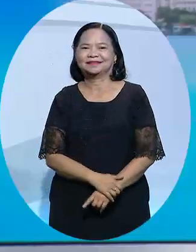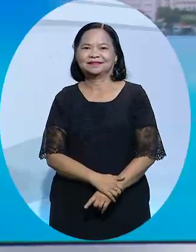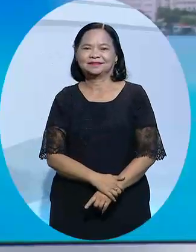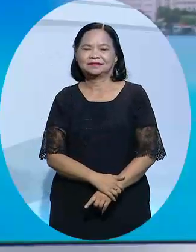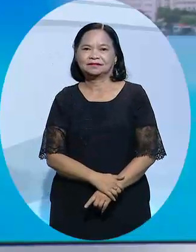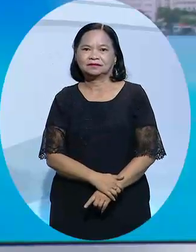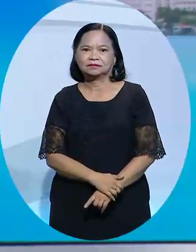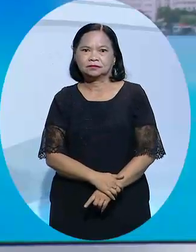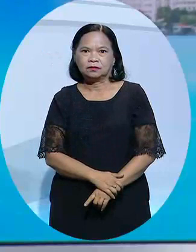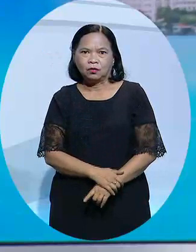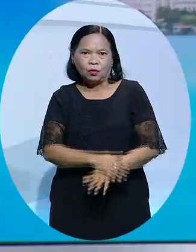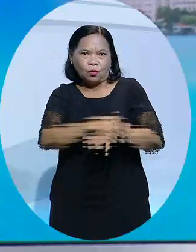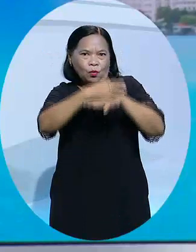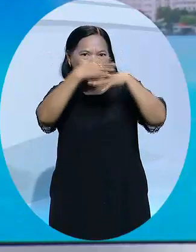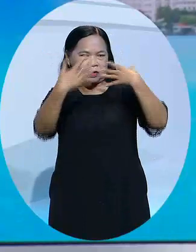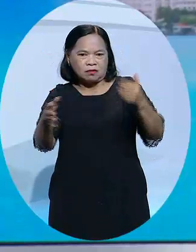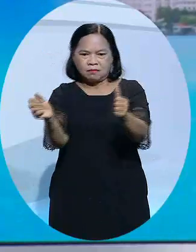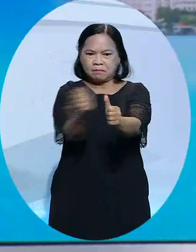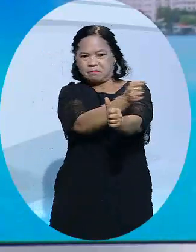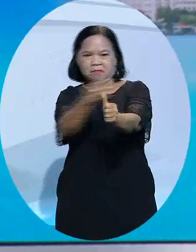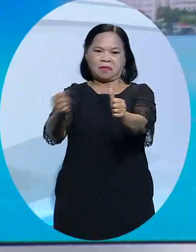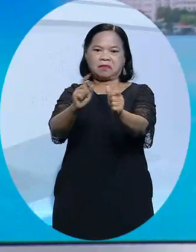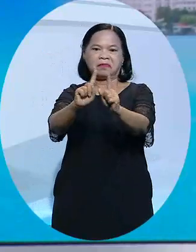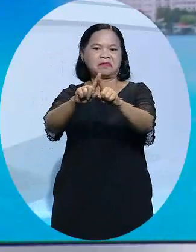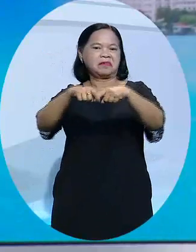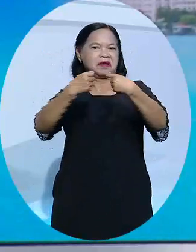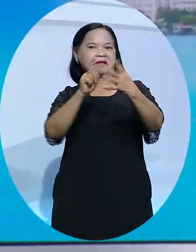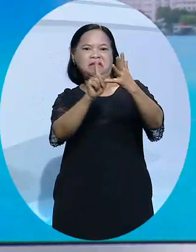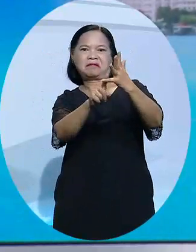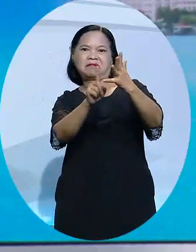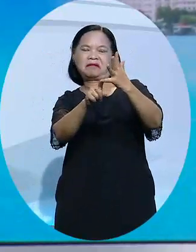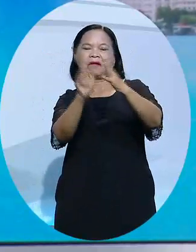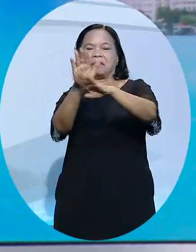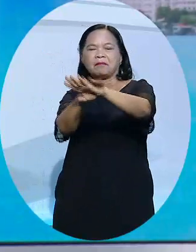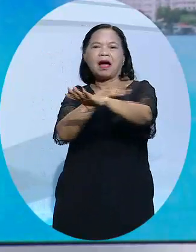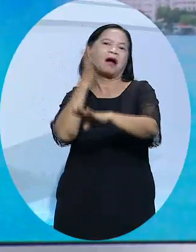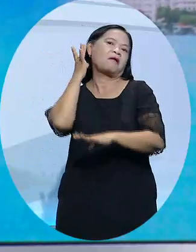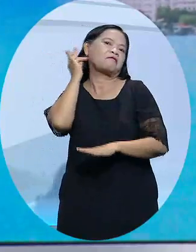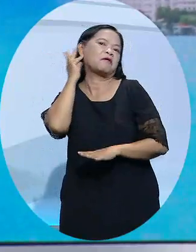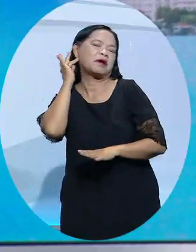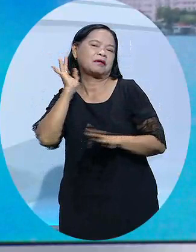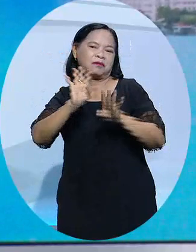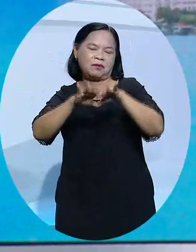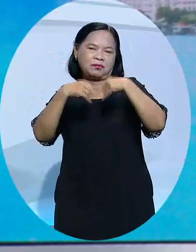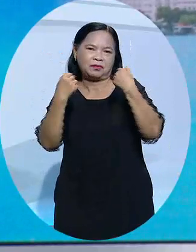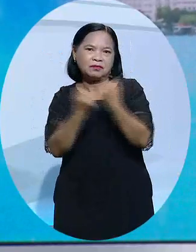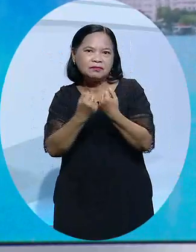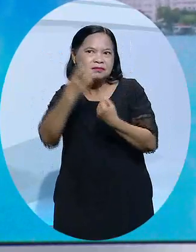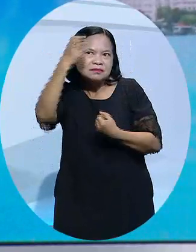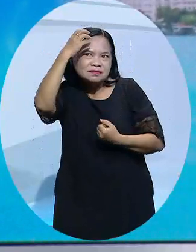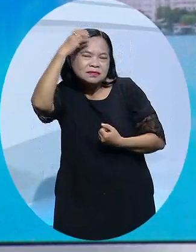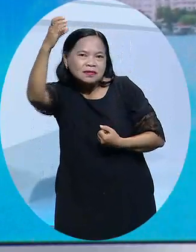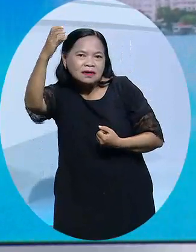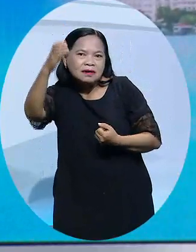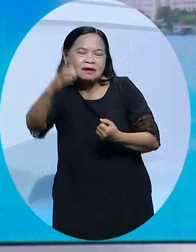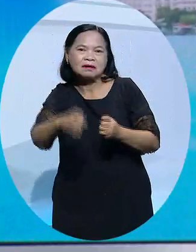Trước tình hình ngày càng có nhiều vụ bạo lực gia đình gây hậu quả nghiêm trọng, Báo Phụ nữ TP.HCM tổ chức chương trình truyền thông về kiến thức pháp